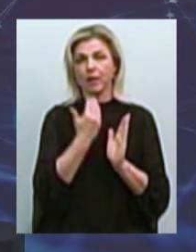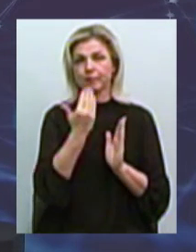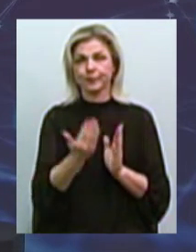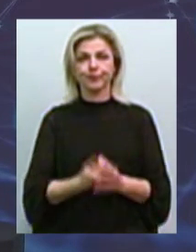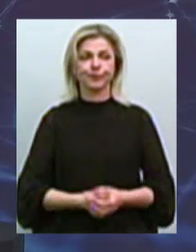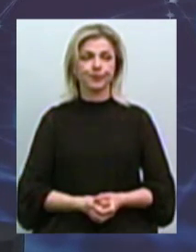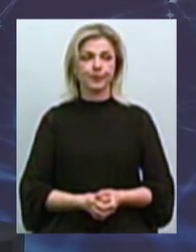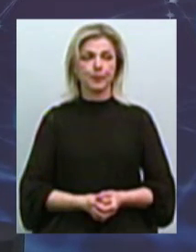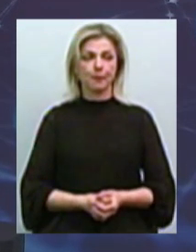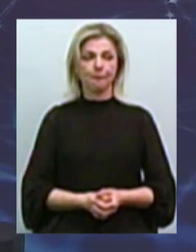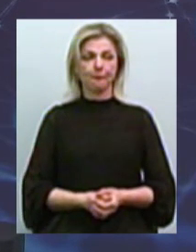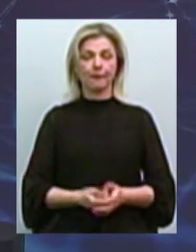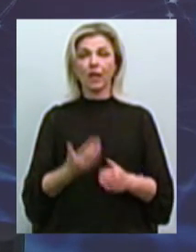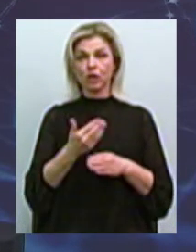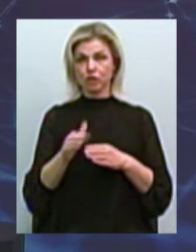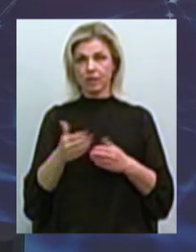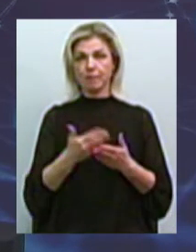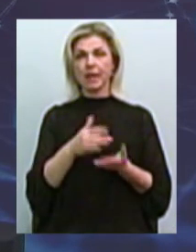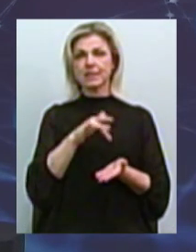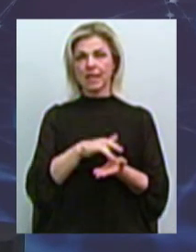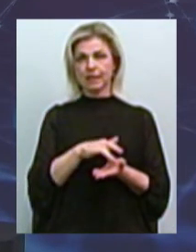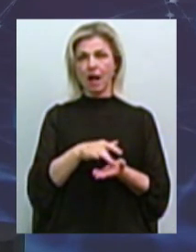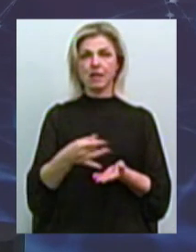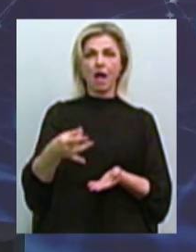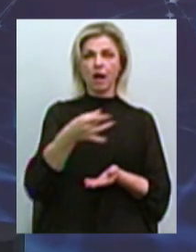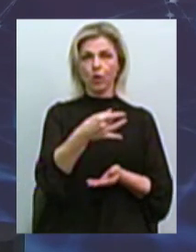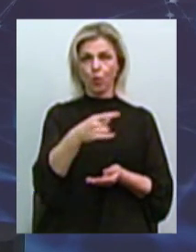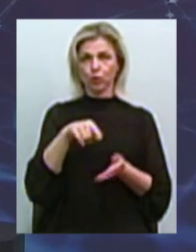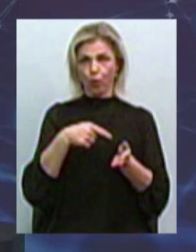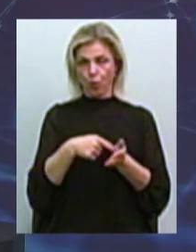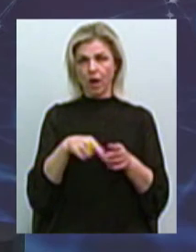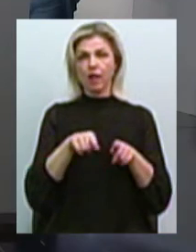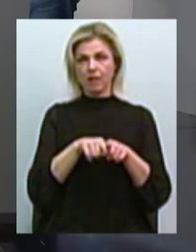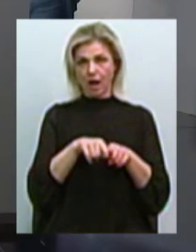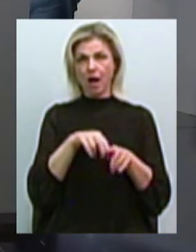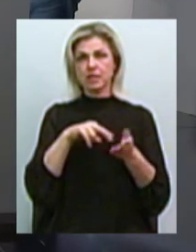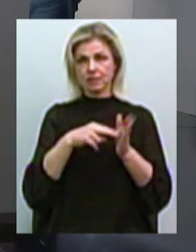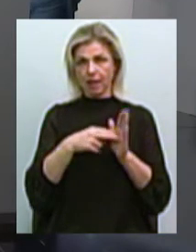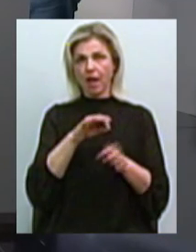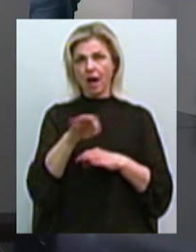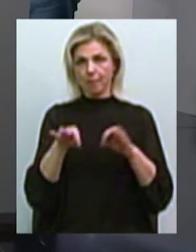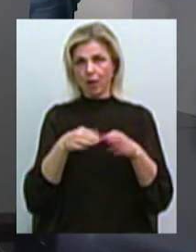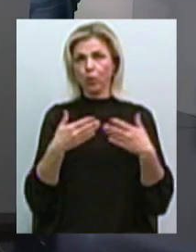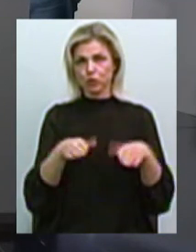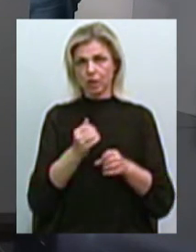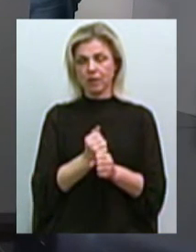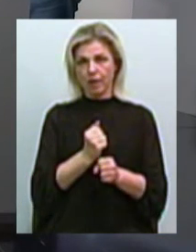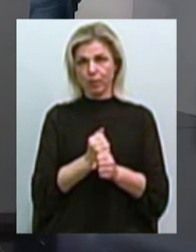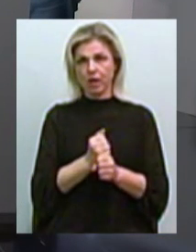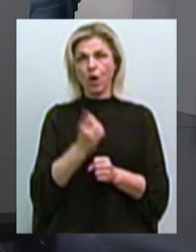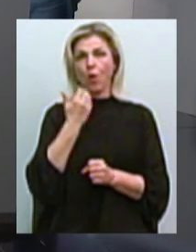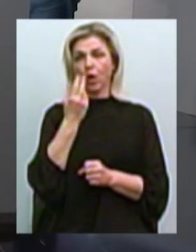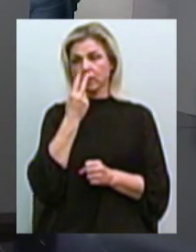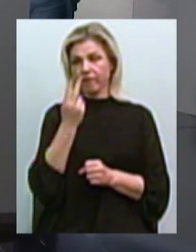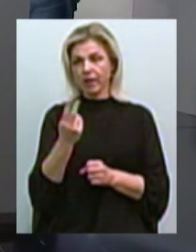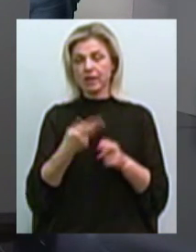Смотрите, части, то есть центральні райони міста, такая схема уже разработана, і фактически, коли ми глянем на